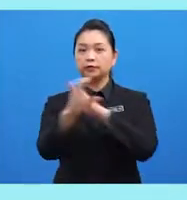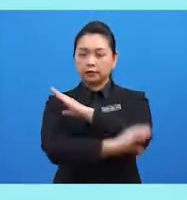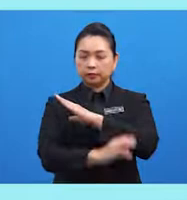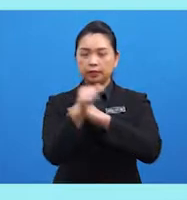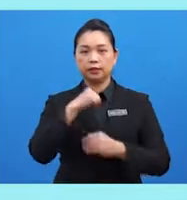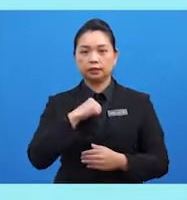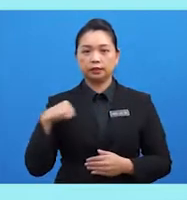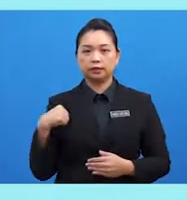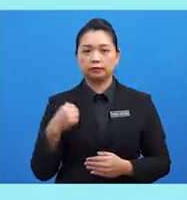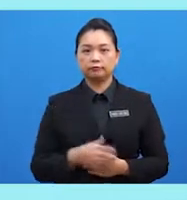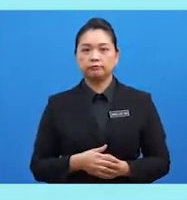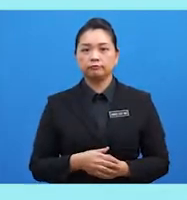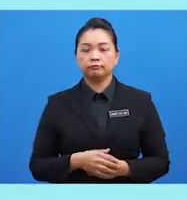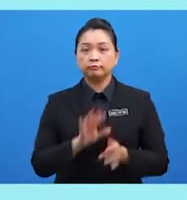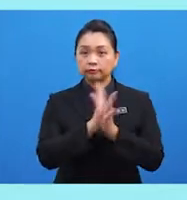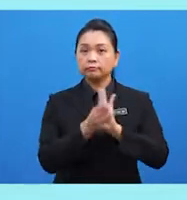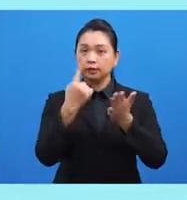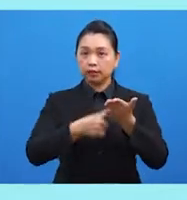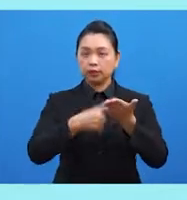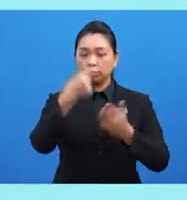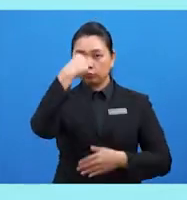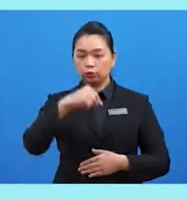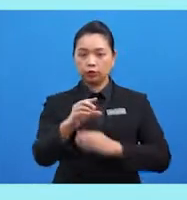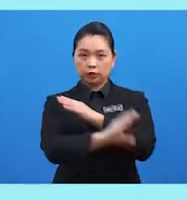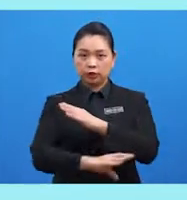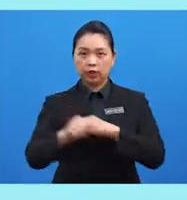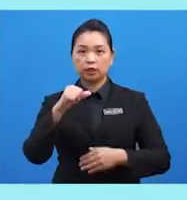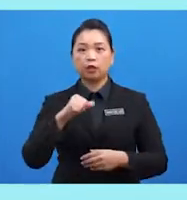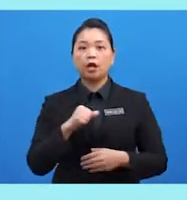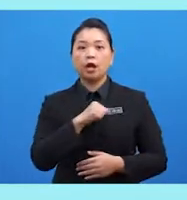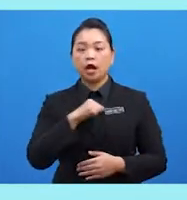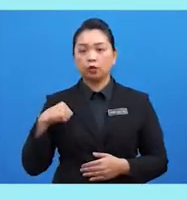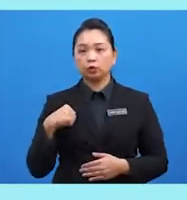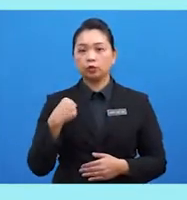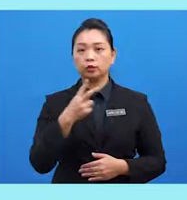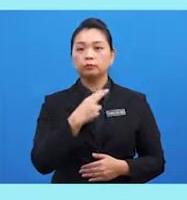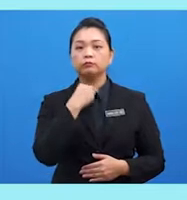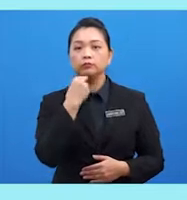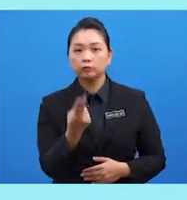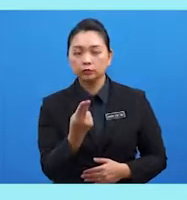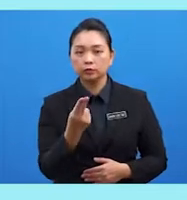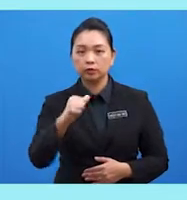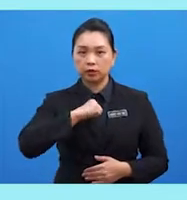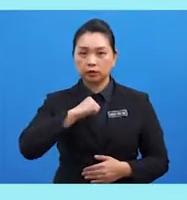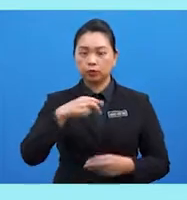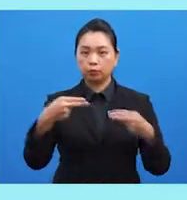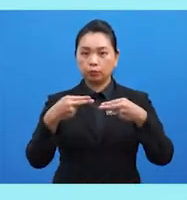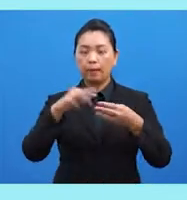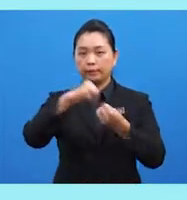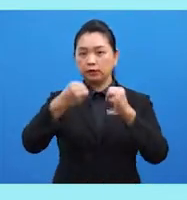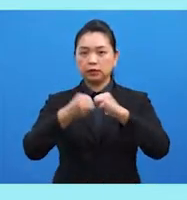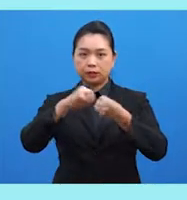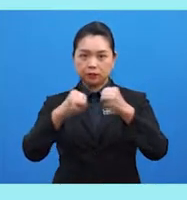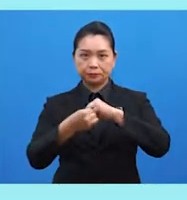-anggota. Menjadi forum untuk negara-anggota menyuarakan pendirian berhubung isu-isu semasa.